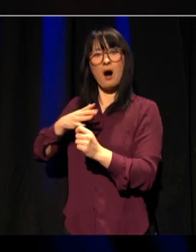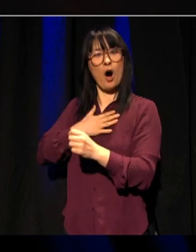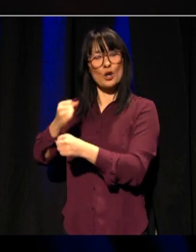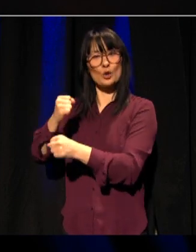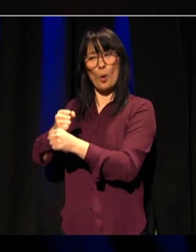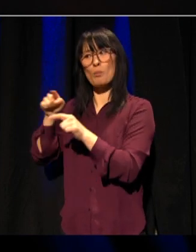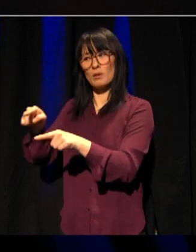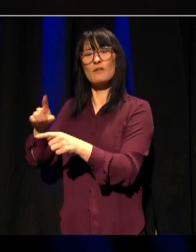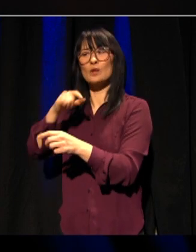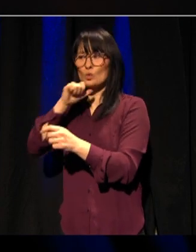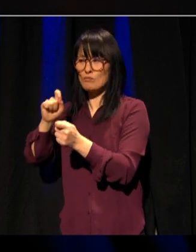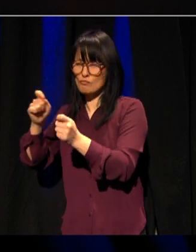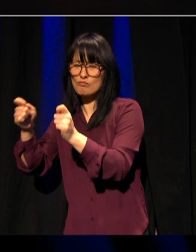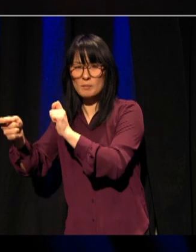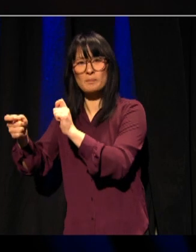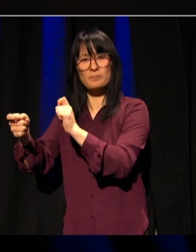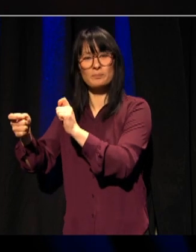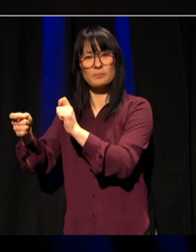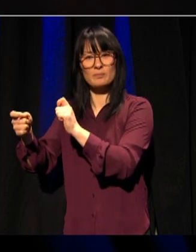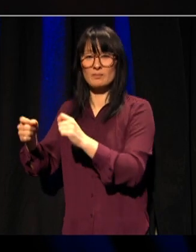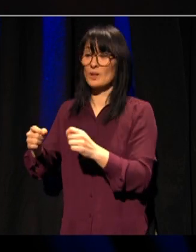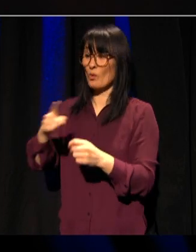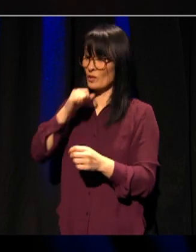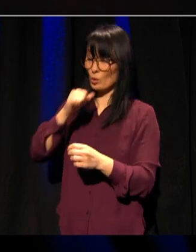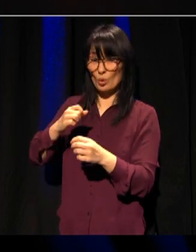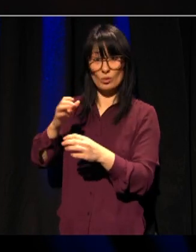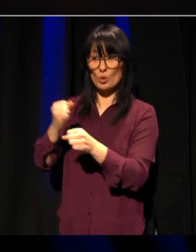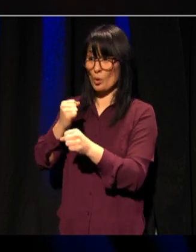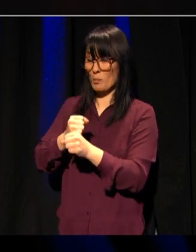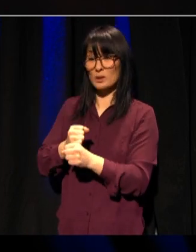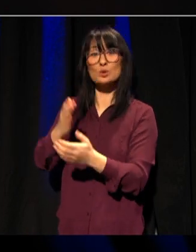finnes innen store deler av arbeidslivet.